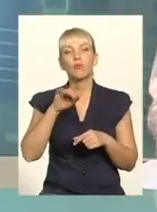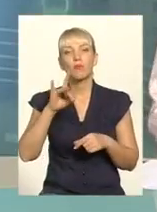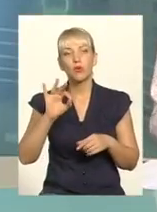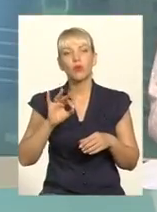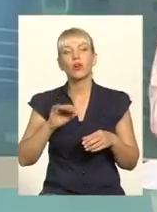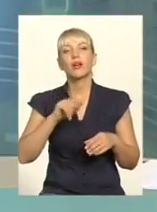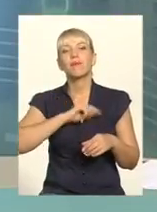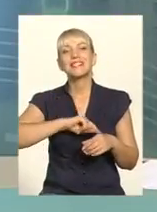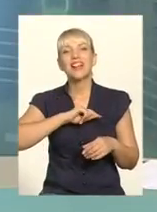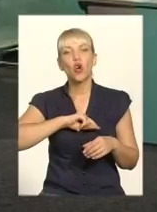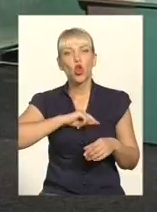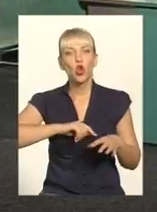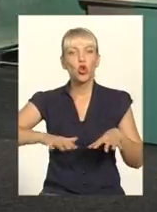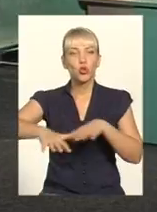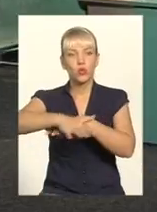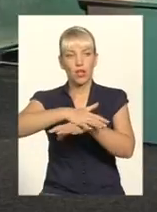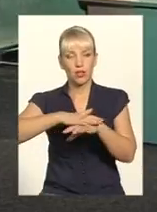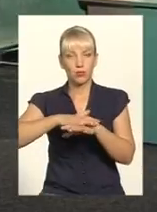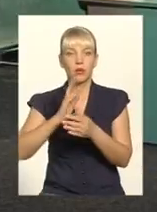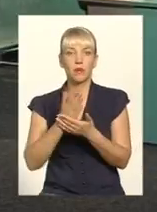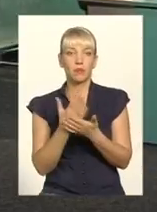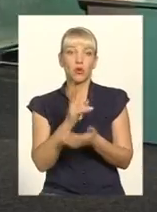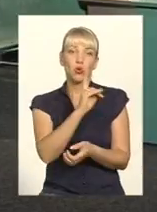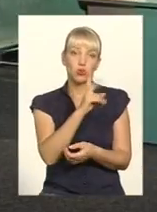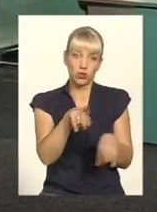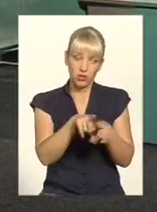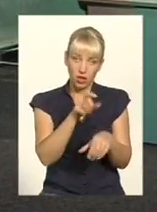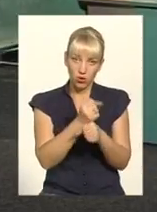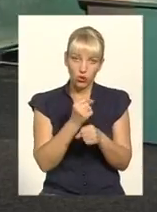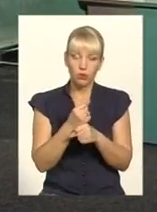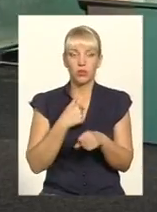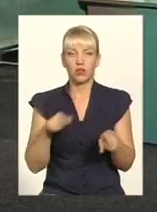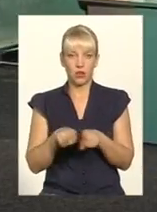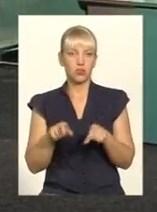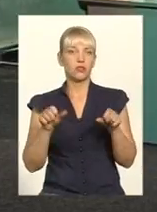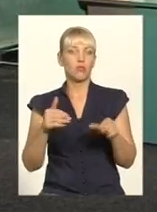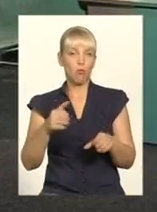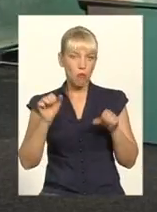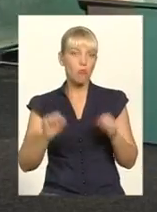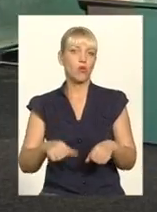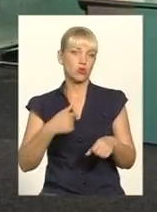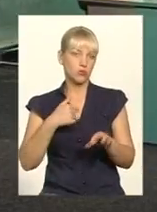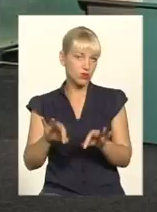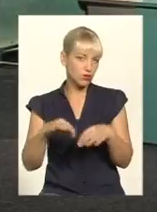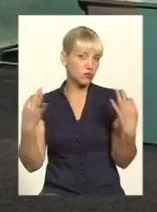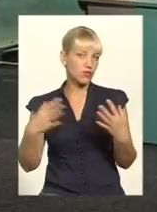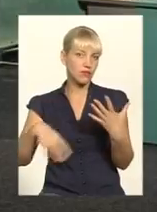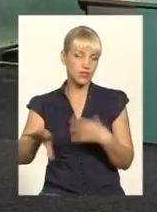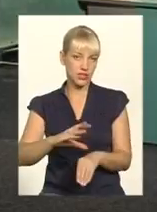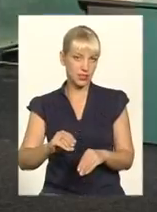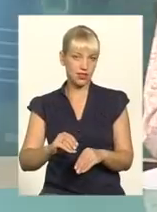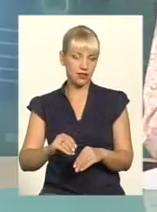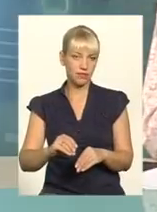натовпу, тобто я робить хтось, я теж можу, мені це все дозволеність свого роду.